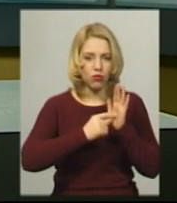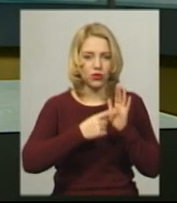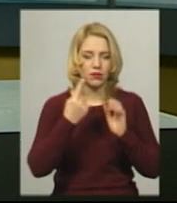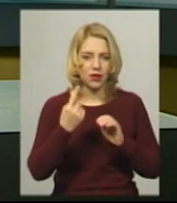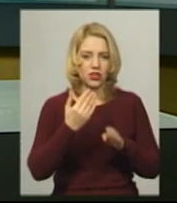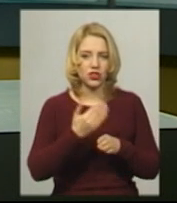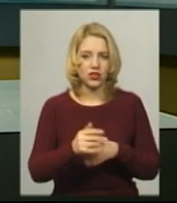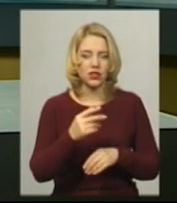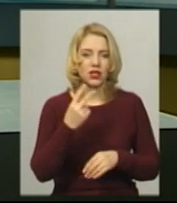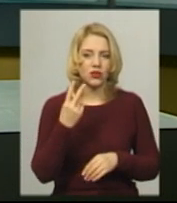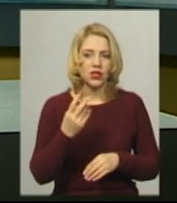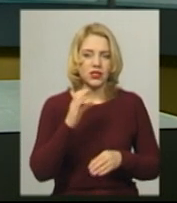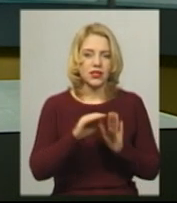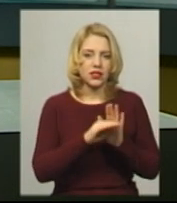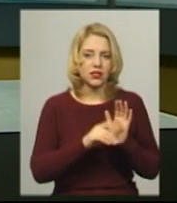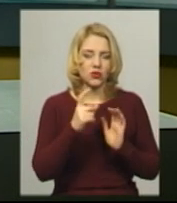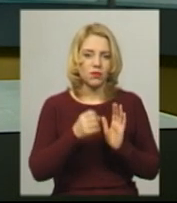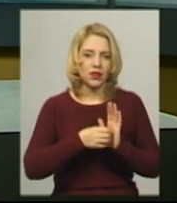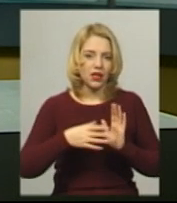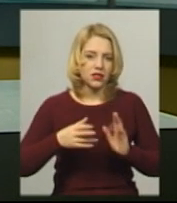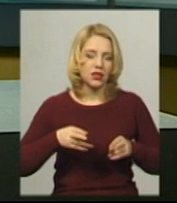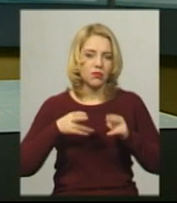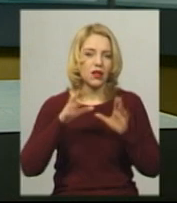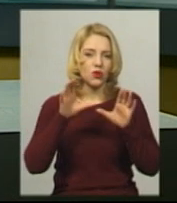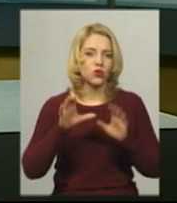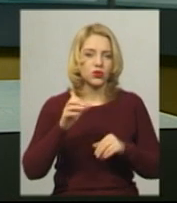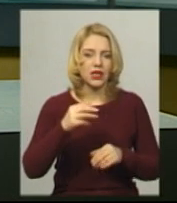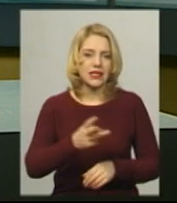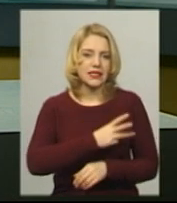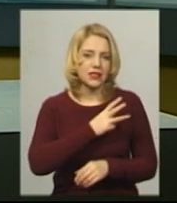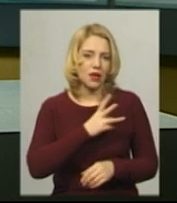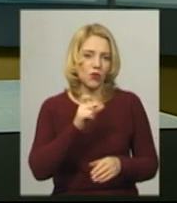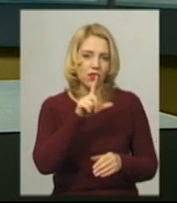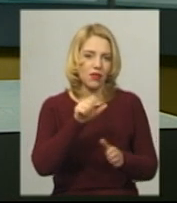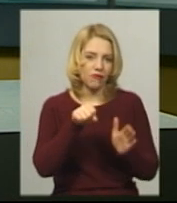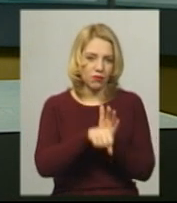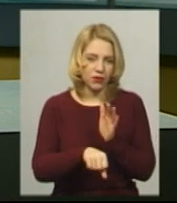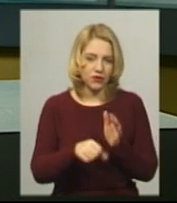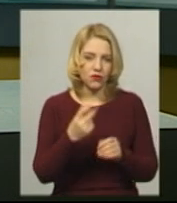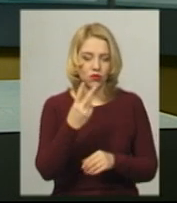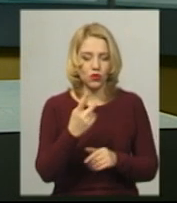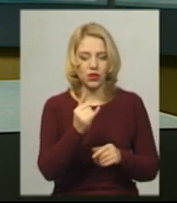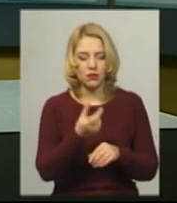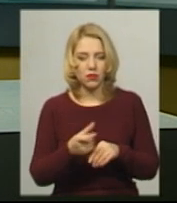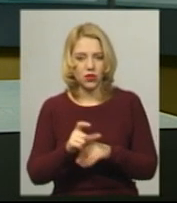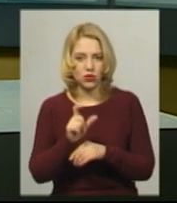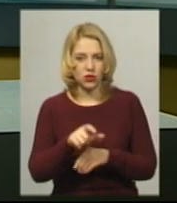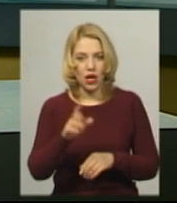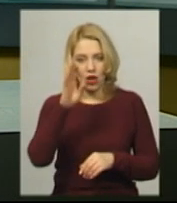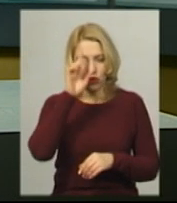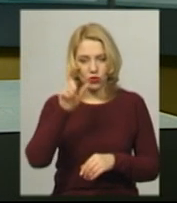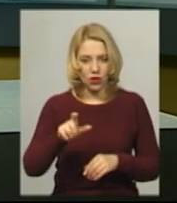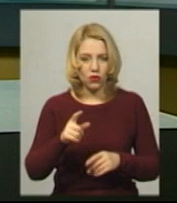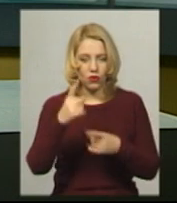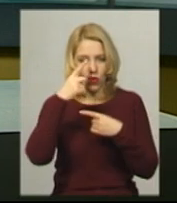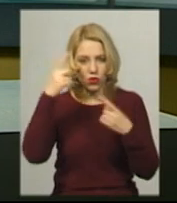другої статті 115 Кримінального кодексу України – замах на вбивство двох і більше осіб. Юнакові оголосили про підозру у